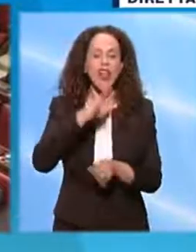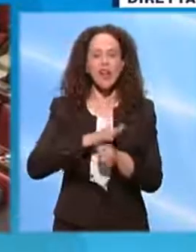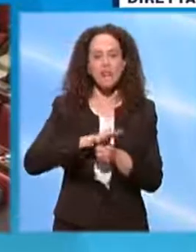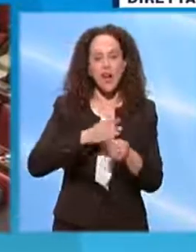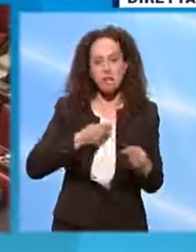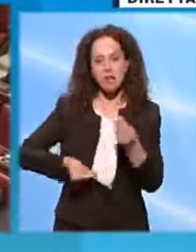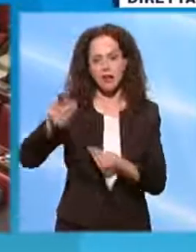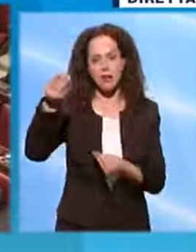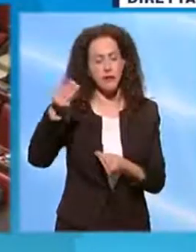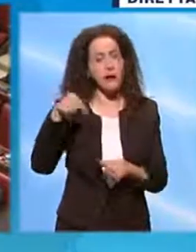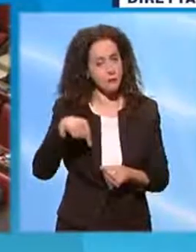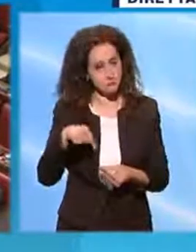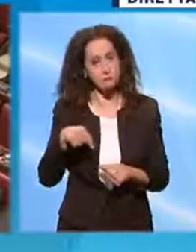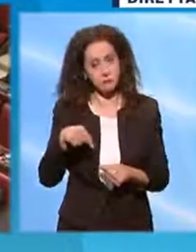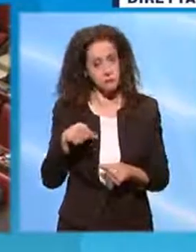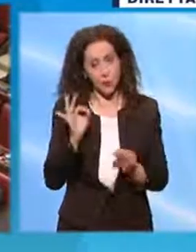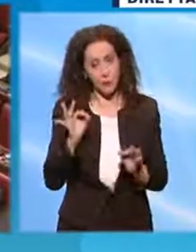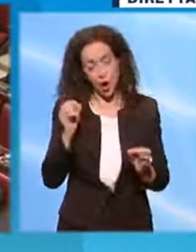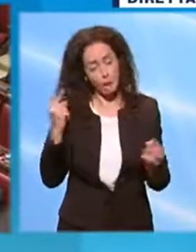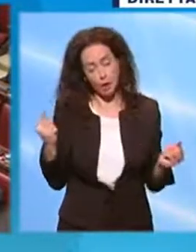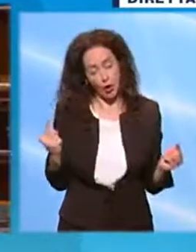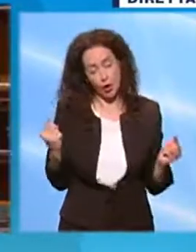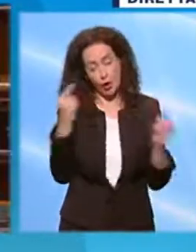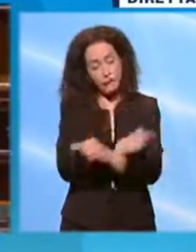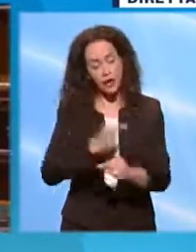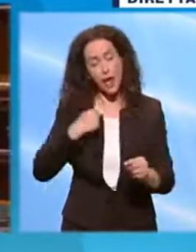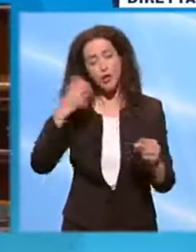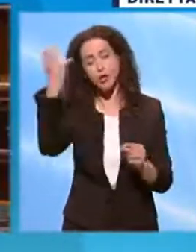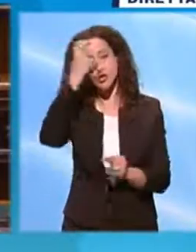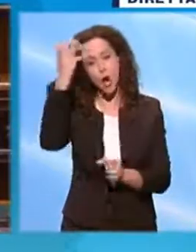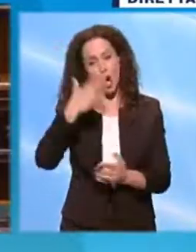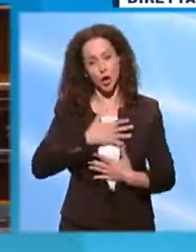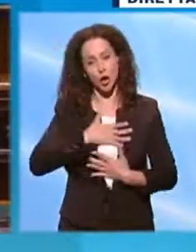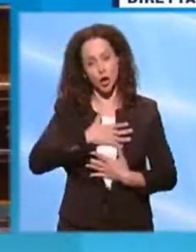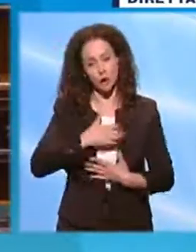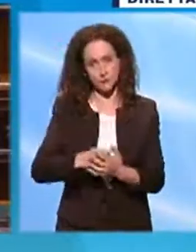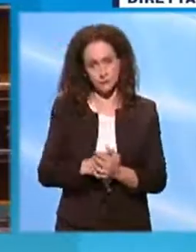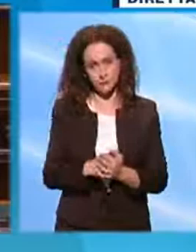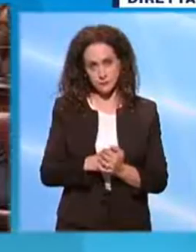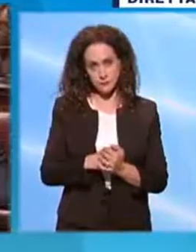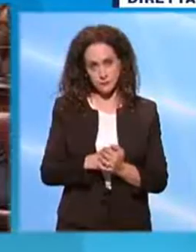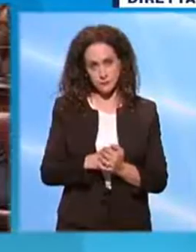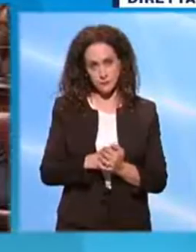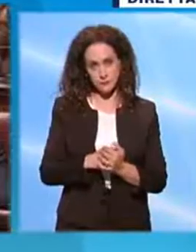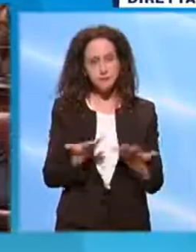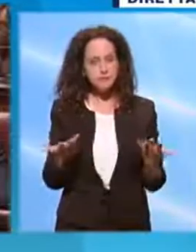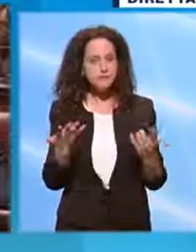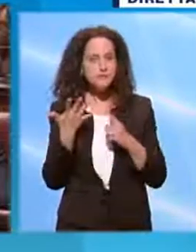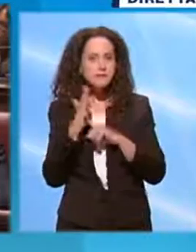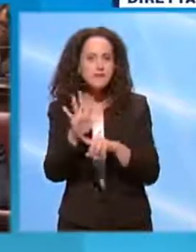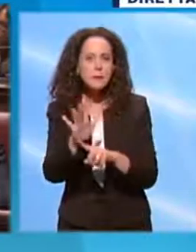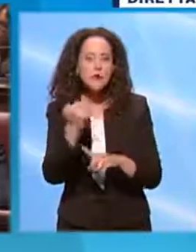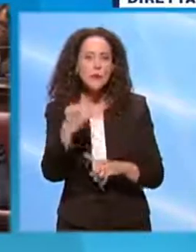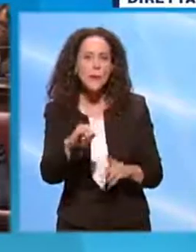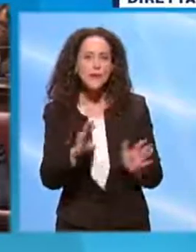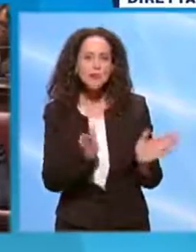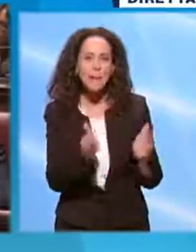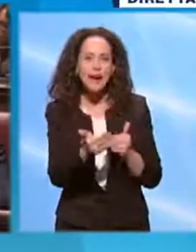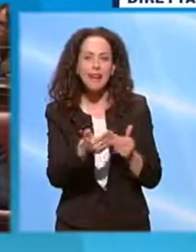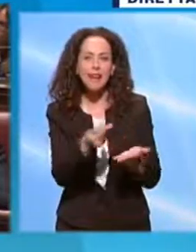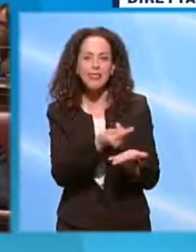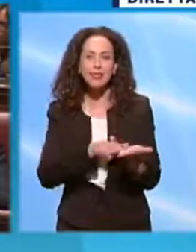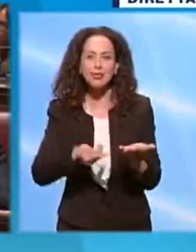diverso da quello che sognavamo e da quello che volevamo. E allora lo dimostra anche l'ultimo pacchetto, anche qui